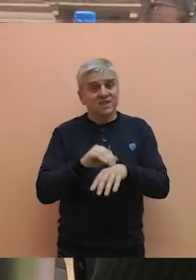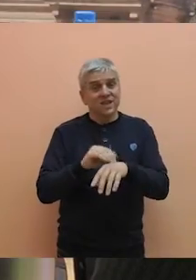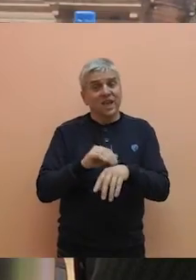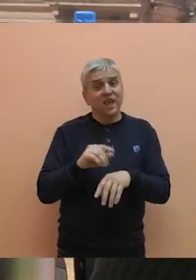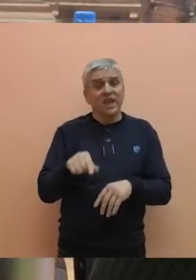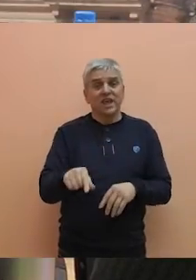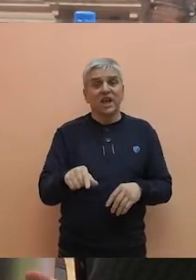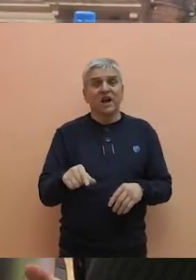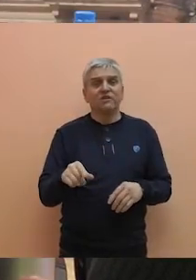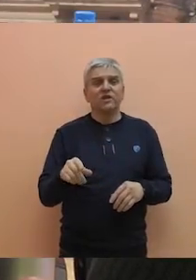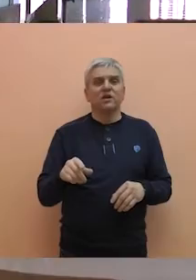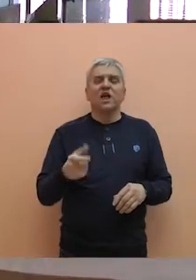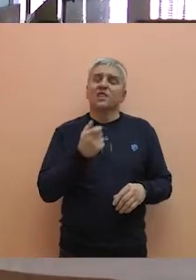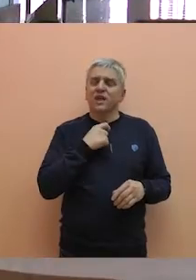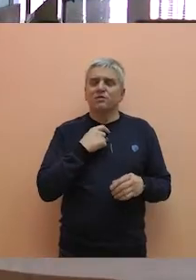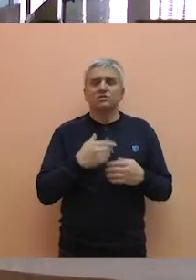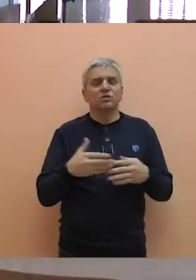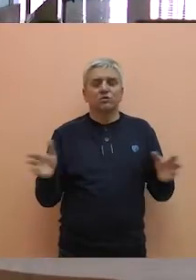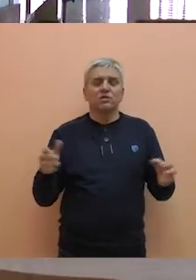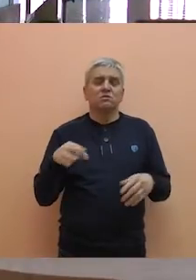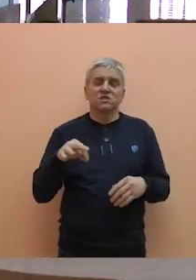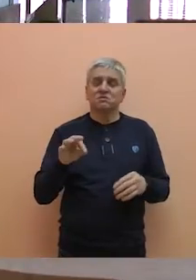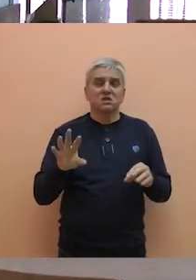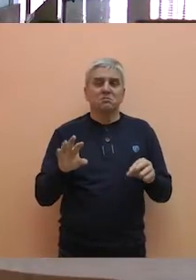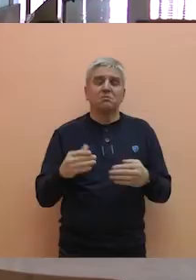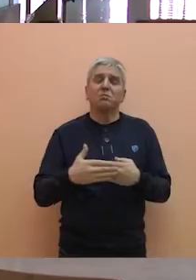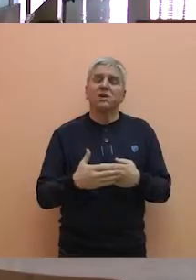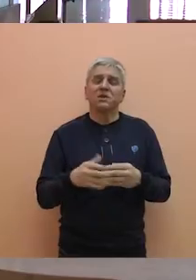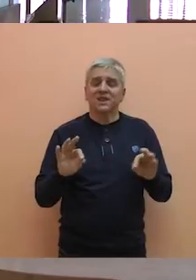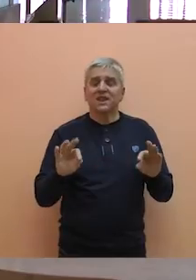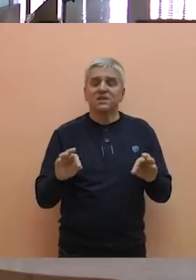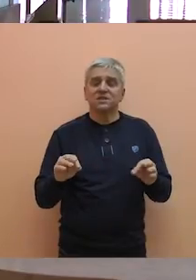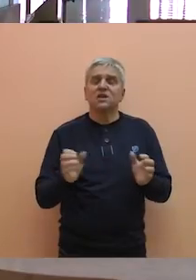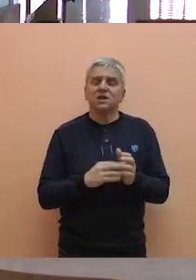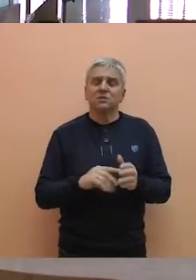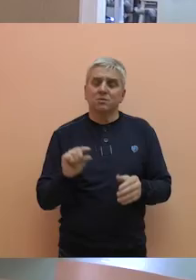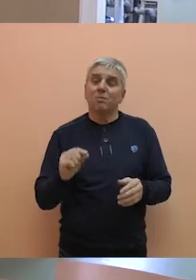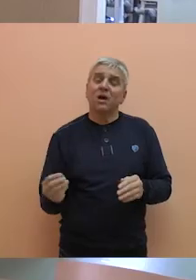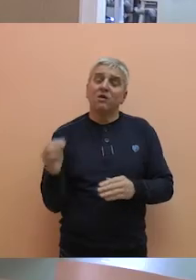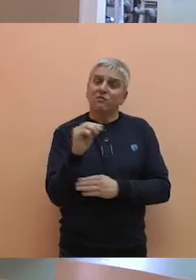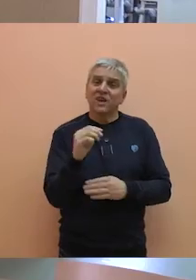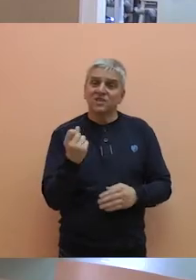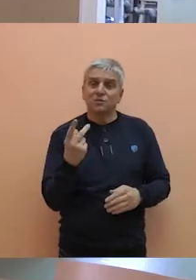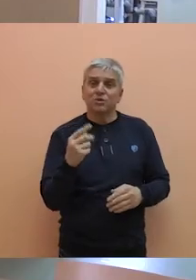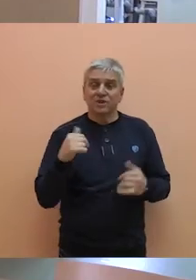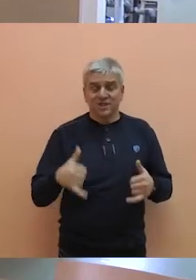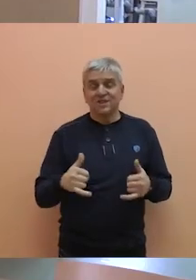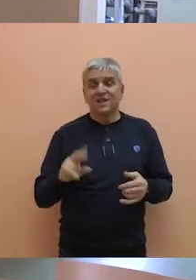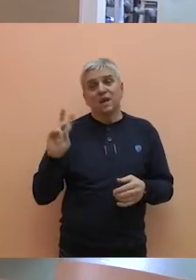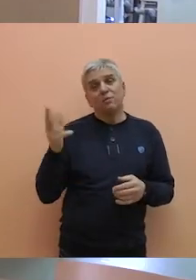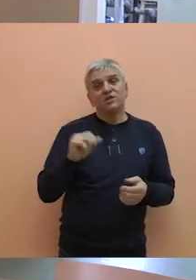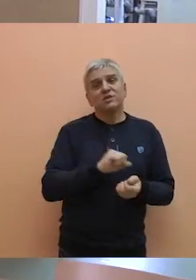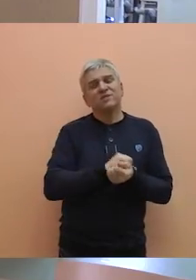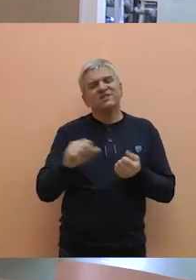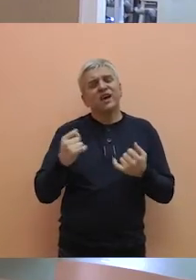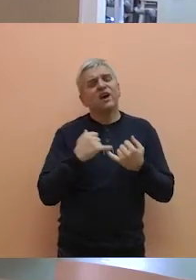ispoštovati neke normative, znači ne možemo otvoriti grupu za njih desetak, ipak tu mora biti jedan malo veći broj, tako da ih ja pozivam